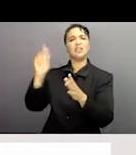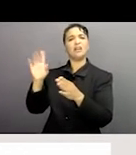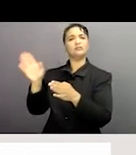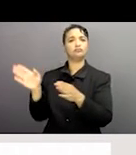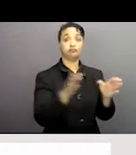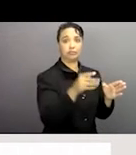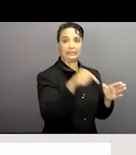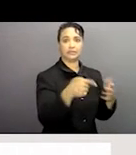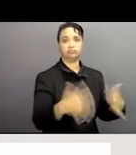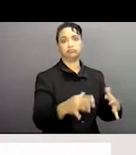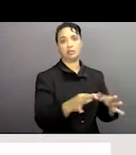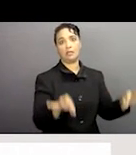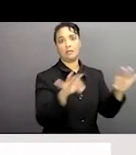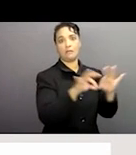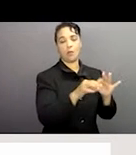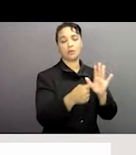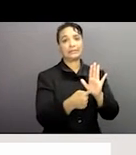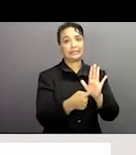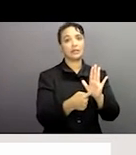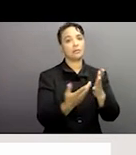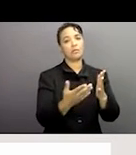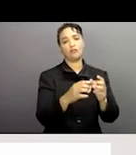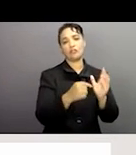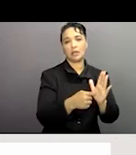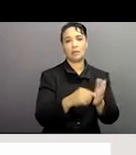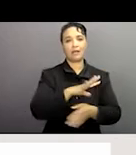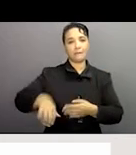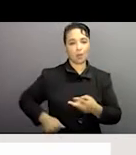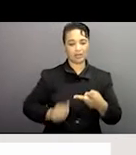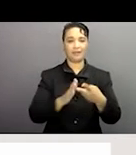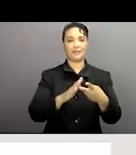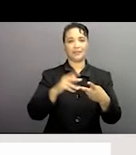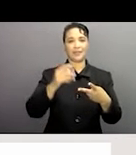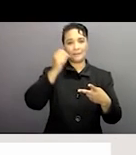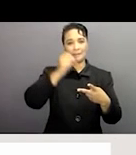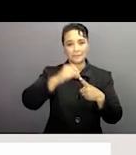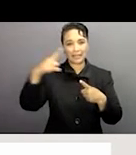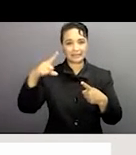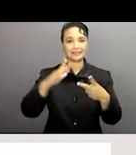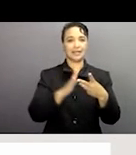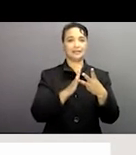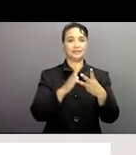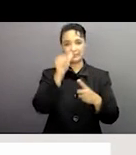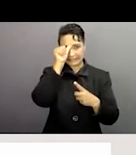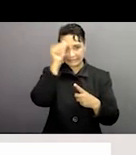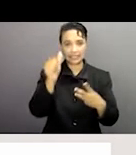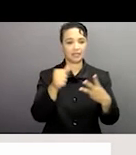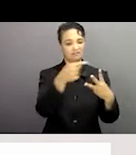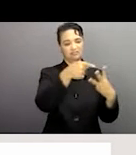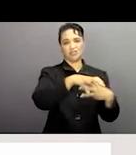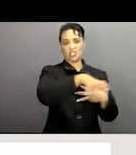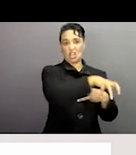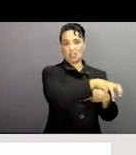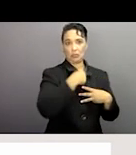certains produits vers des EPI, par exemple le Pakistan, l'India, aussi bien que d'autres